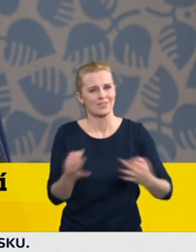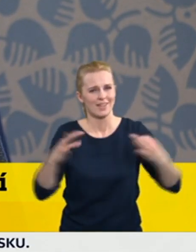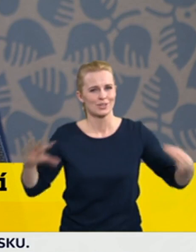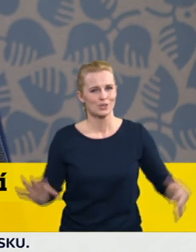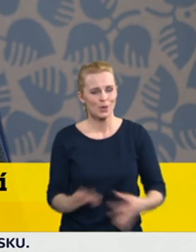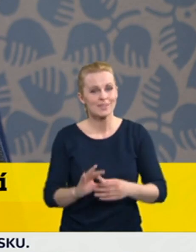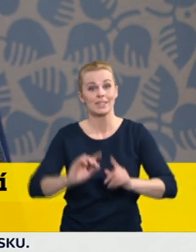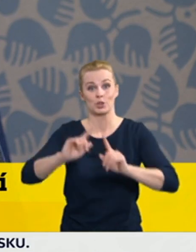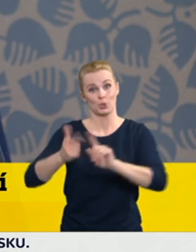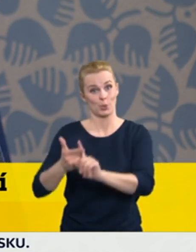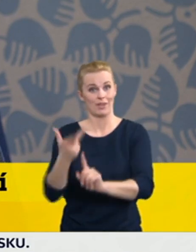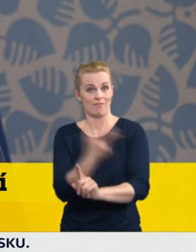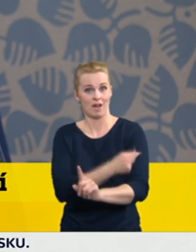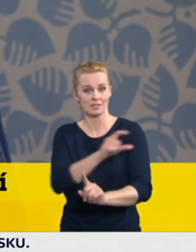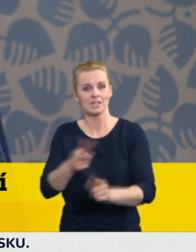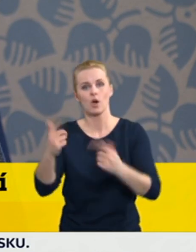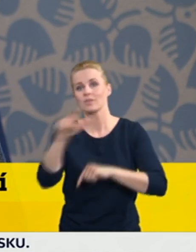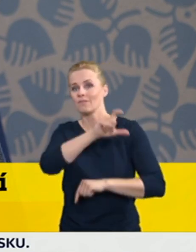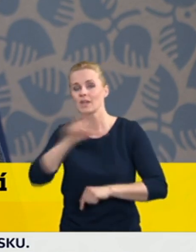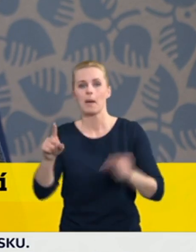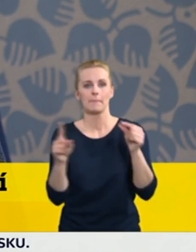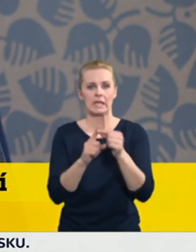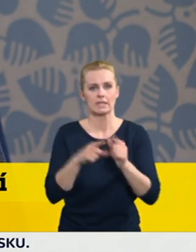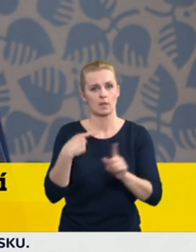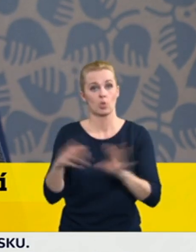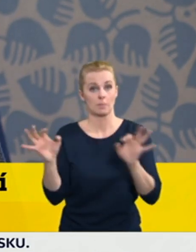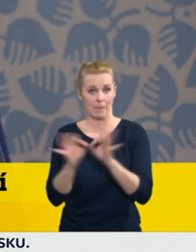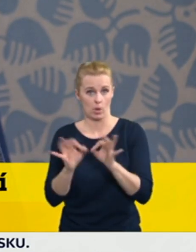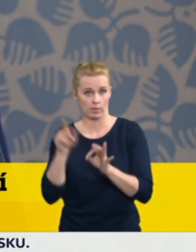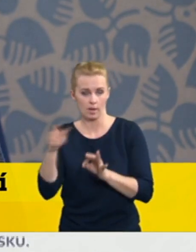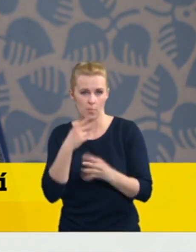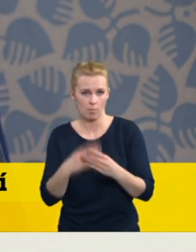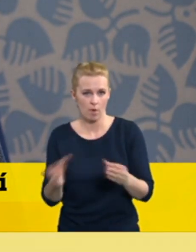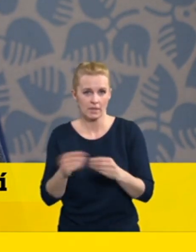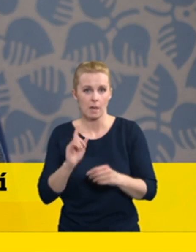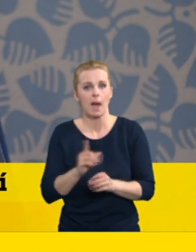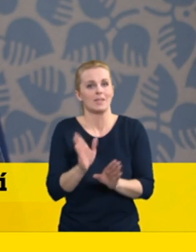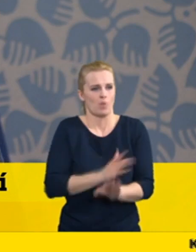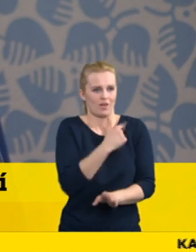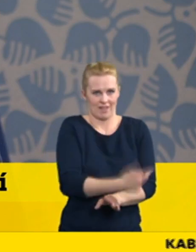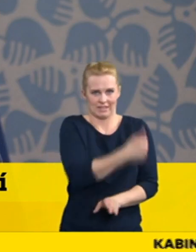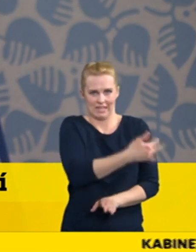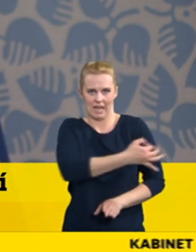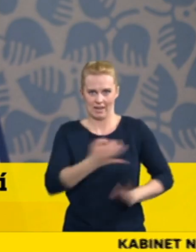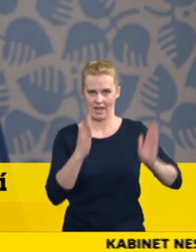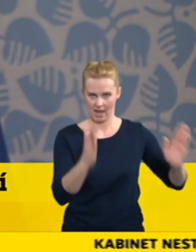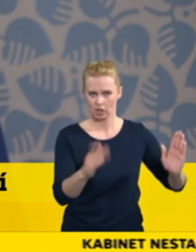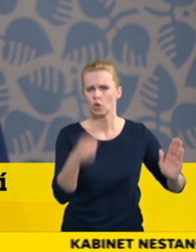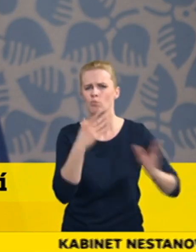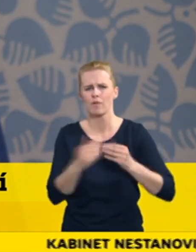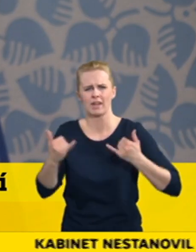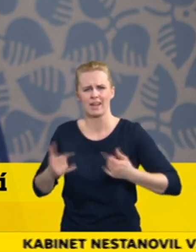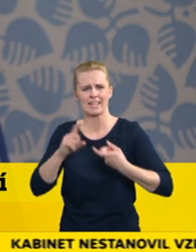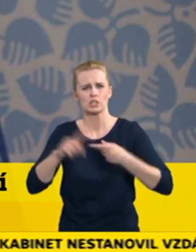společností Pfizer a BioNTech má být podle Evropské lékové agentury po 21 dnech, uvedl Súkl. Pozdější podání by mohlo snížit